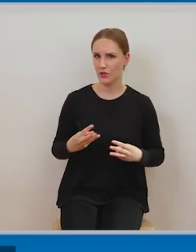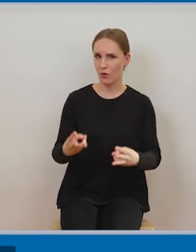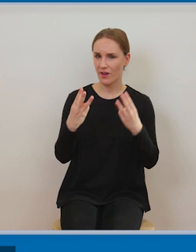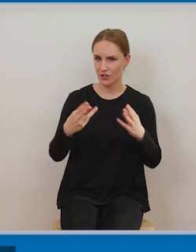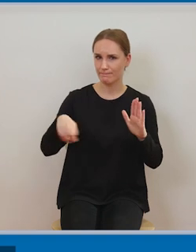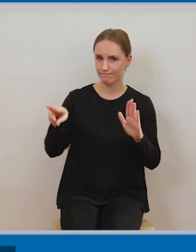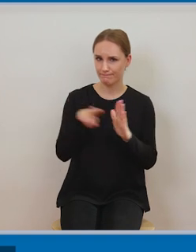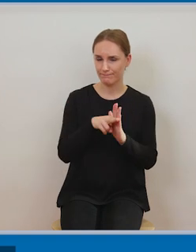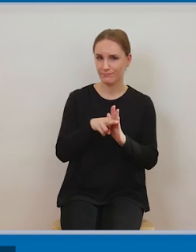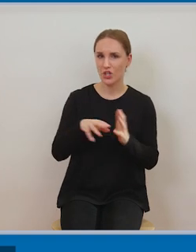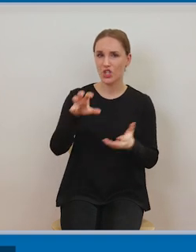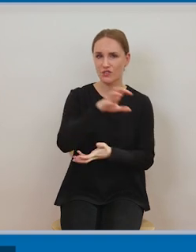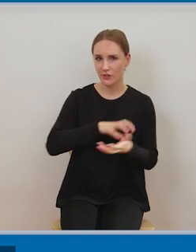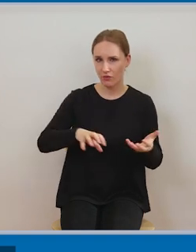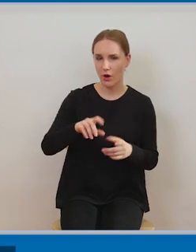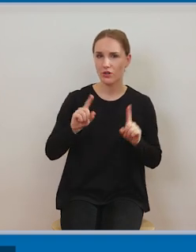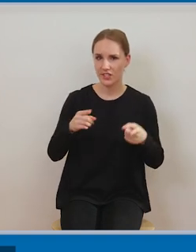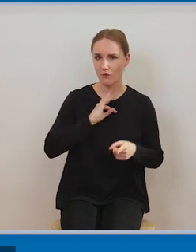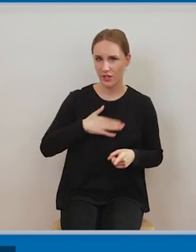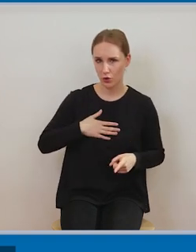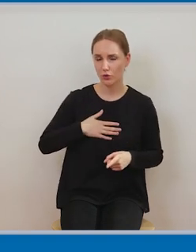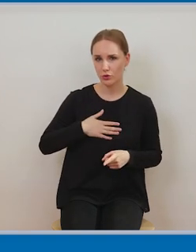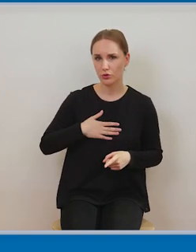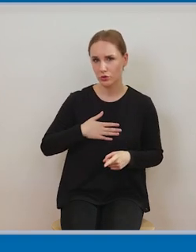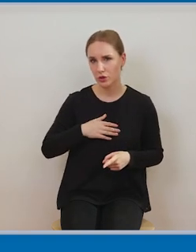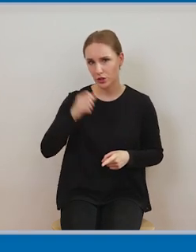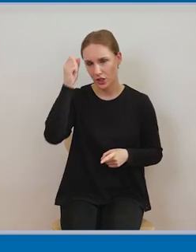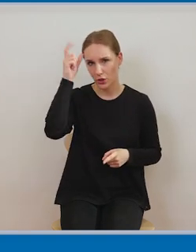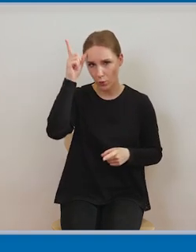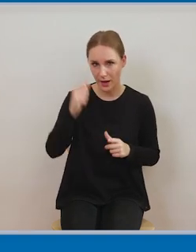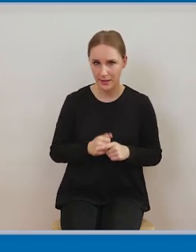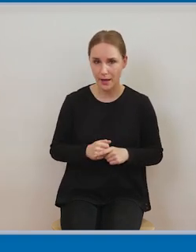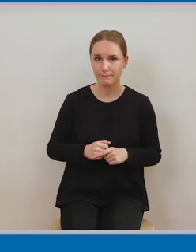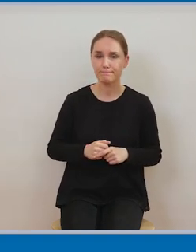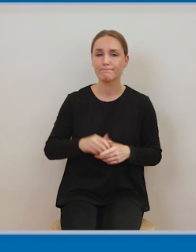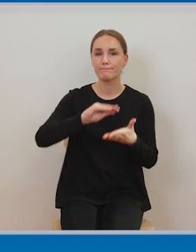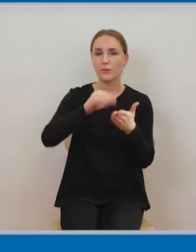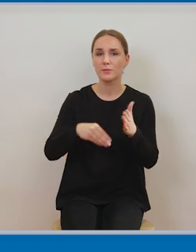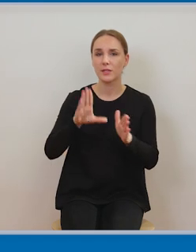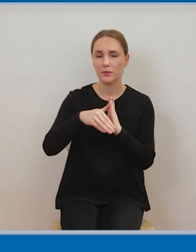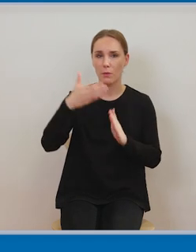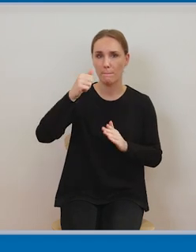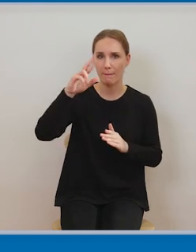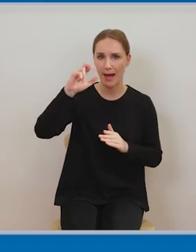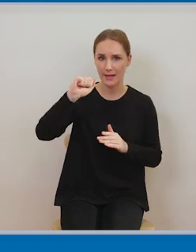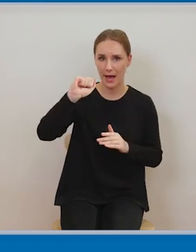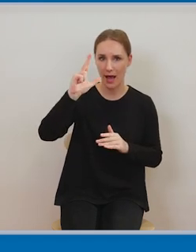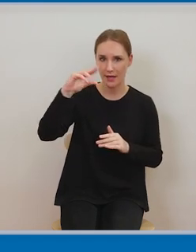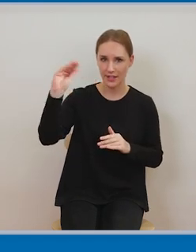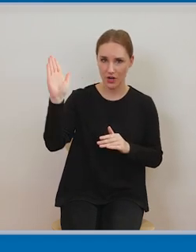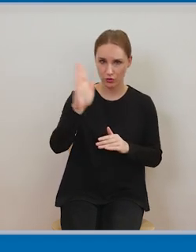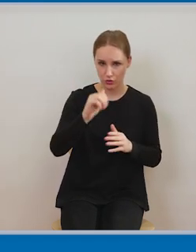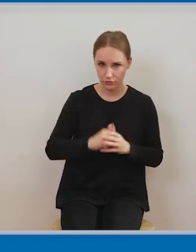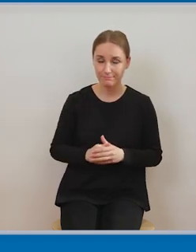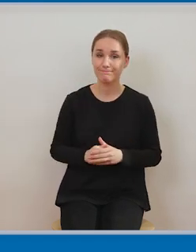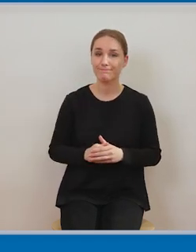WIPO z Marrakeszu, o ułatwieniach dostępu do opublikowanych utworów osobom niewidomym, osobom słabowidzącym i osobom